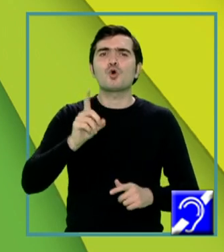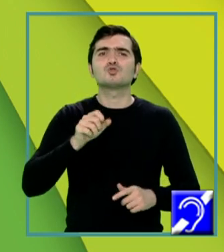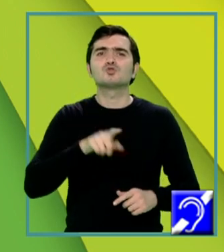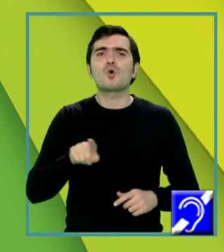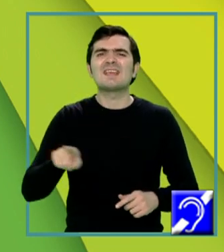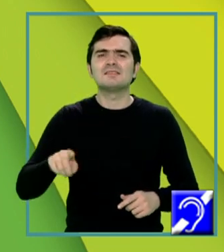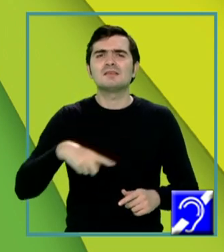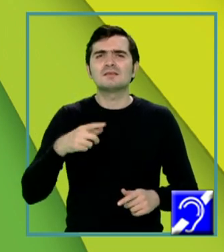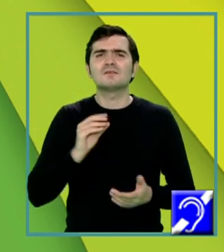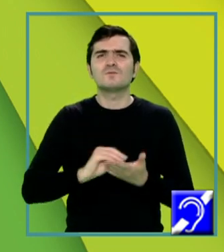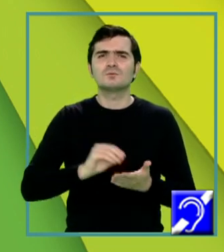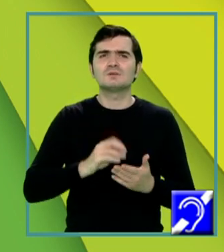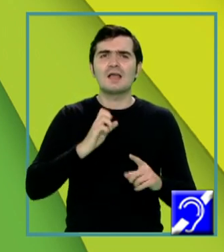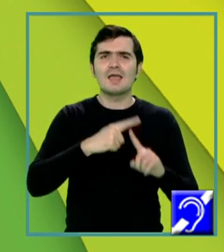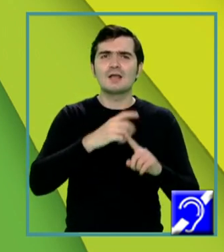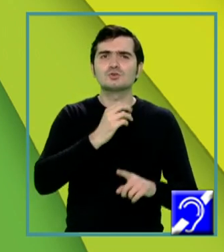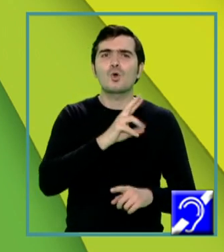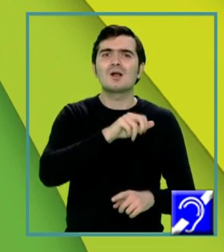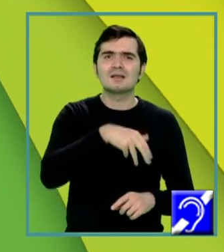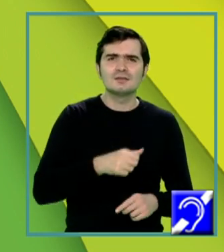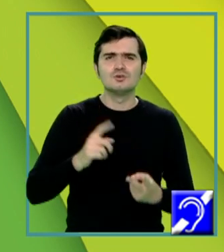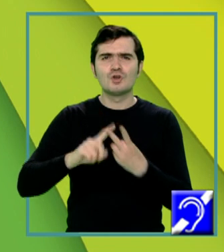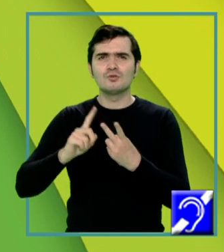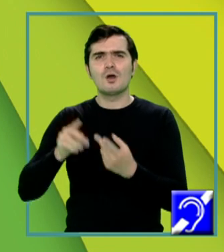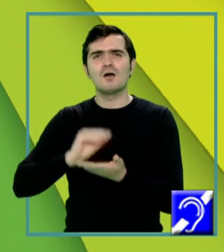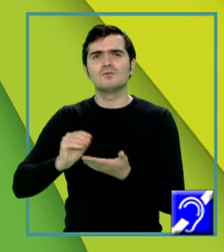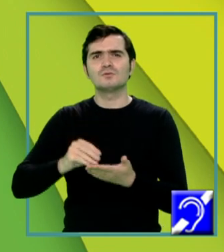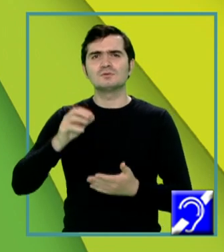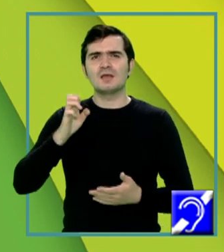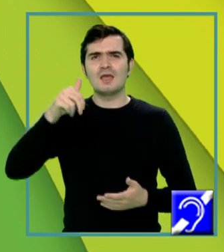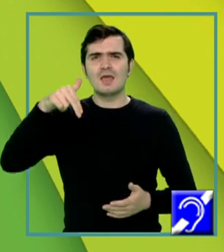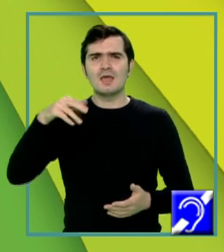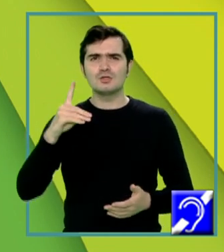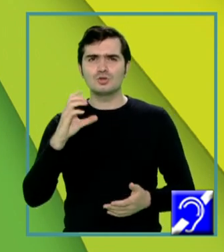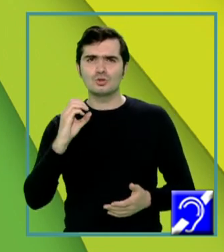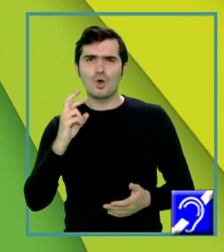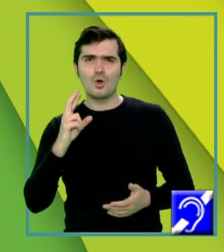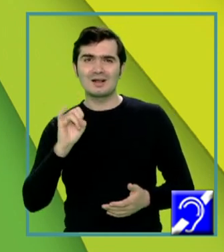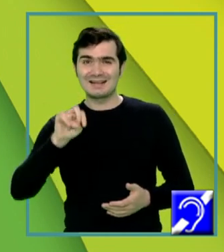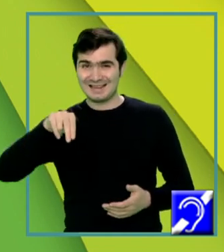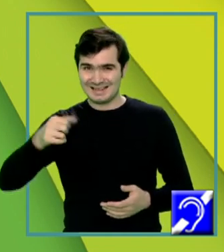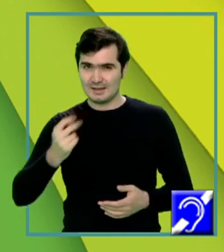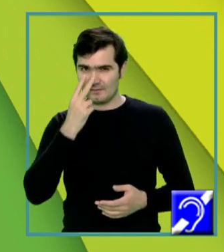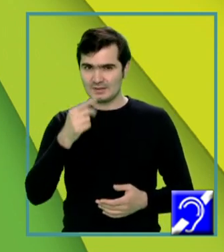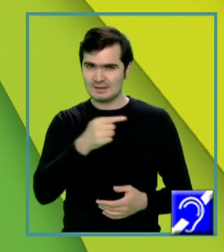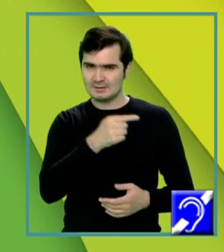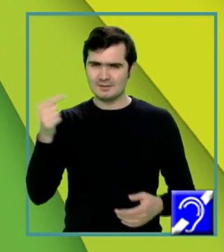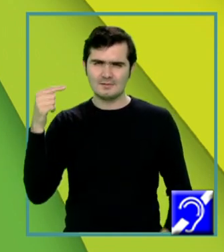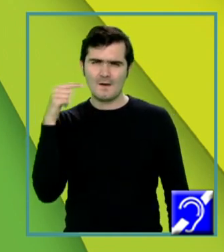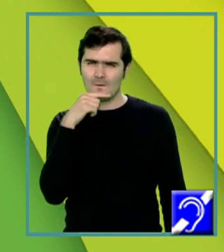funcția exocrină. Cea endocrină, vă rog să urmăriți linia roșie, reprezentată de